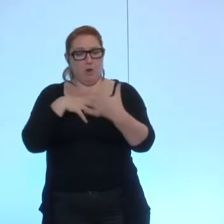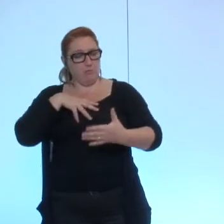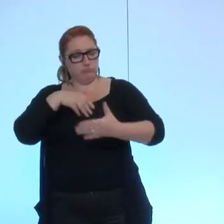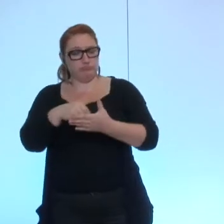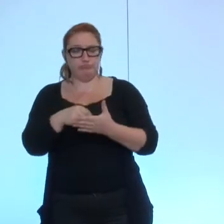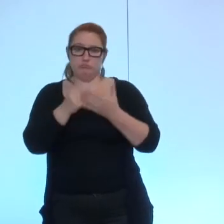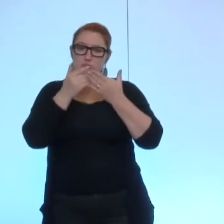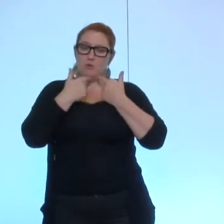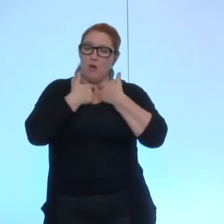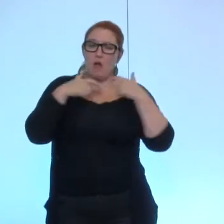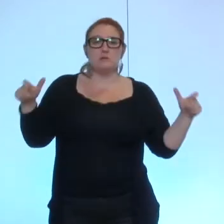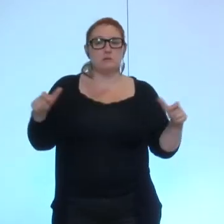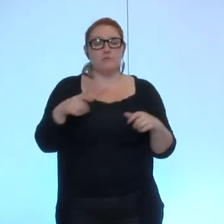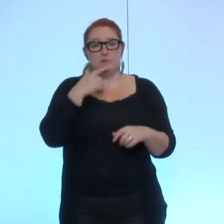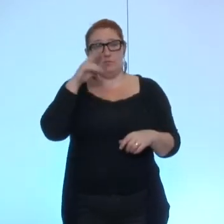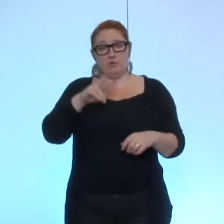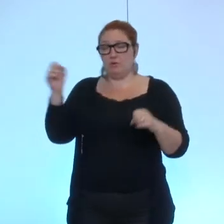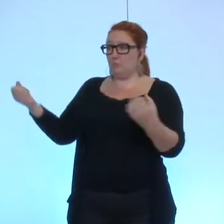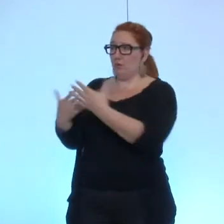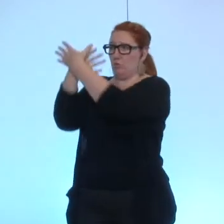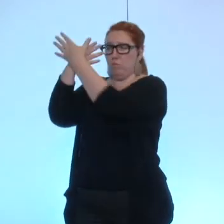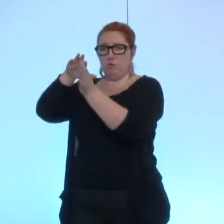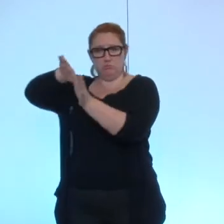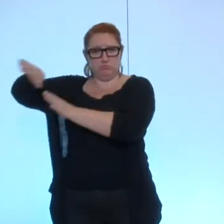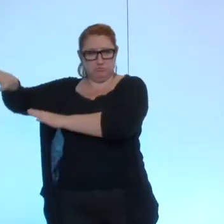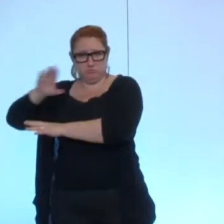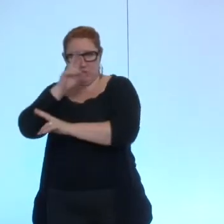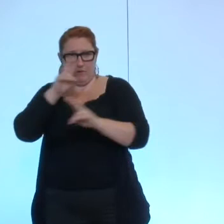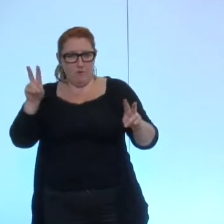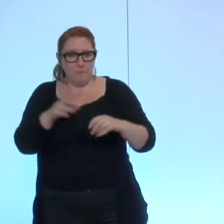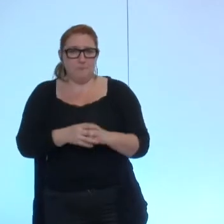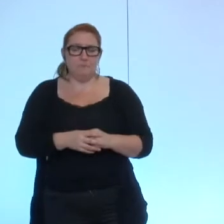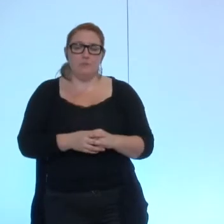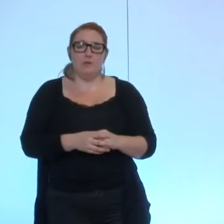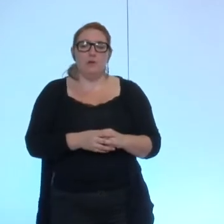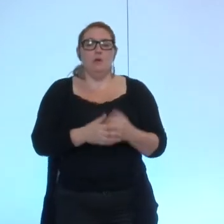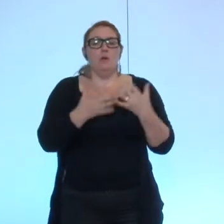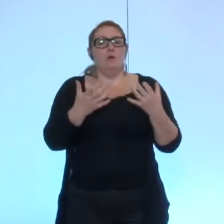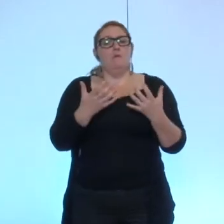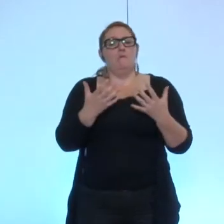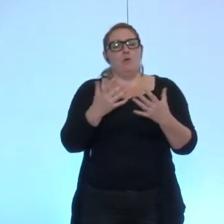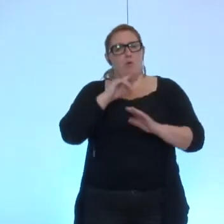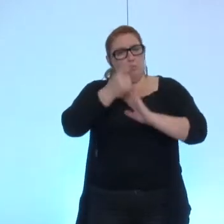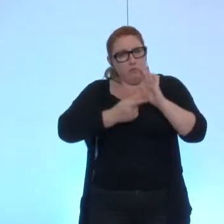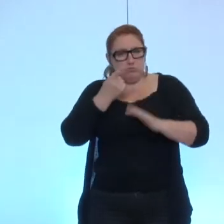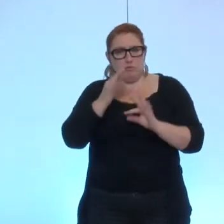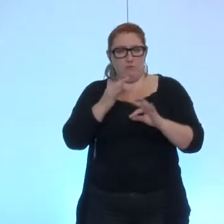donc la question de la métropole ne se pose pas enfin je voudrais revenir quand même sur l'état d'esprit et donc